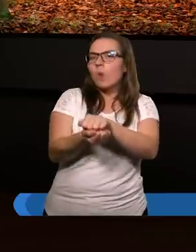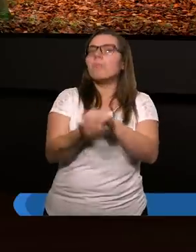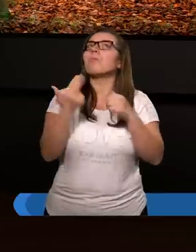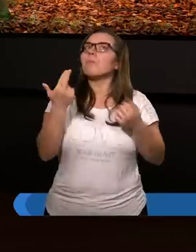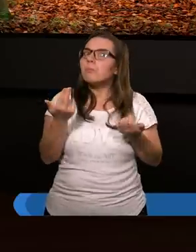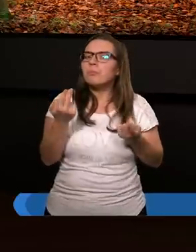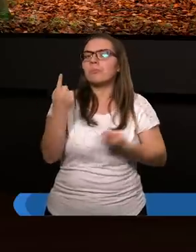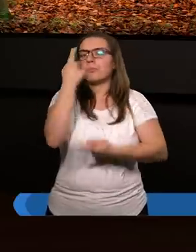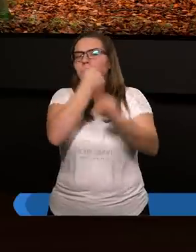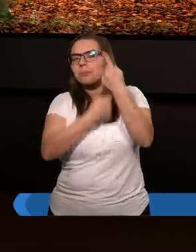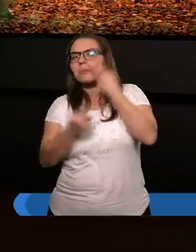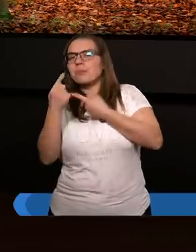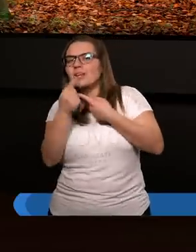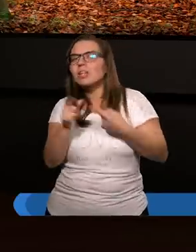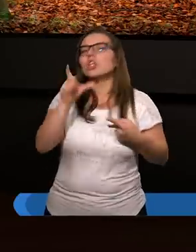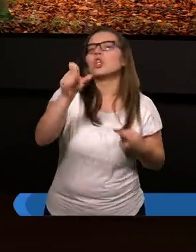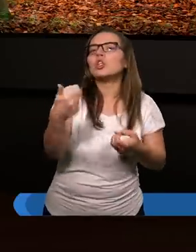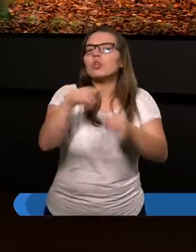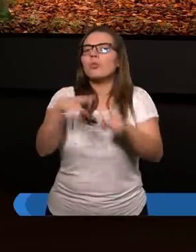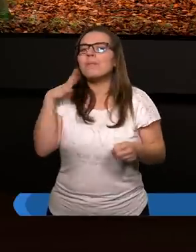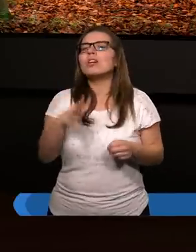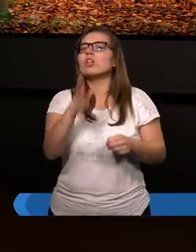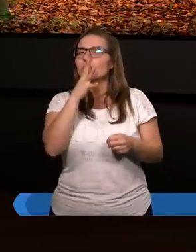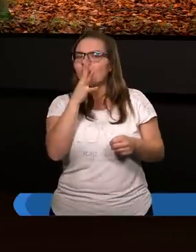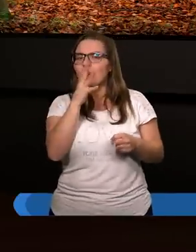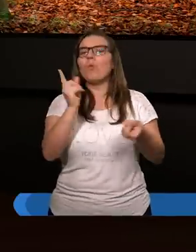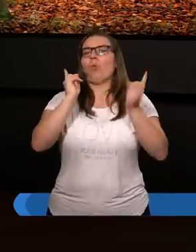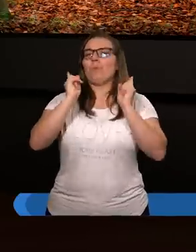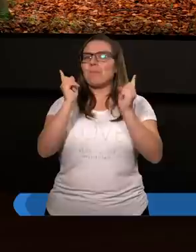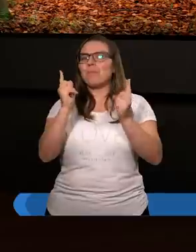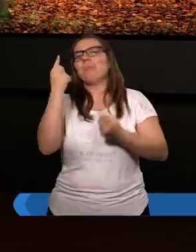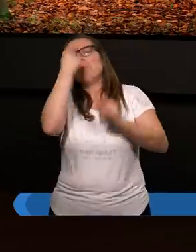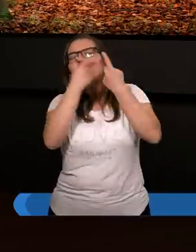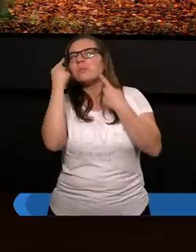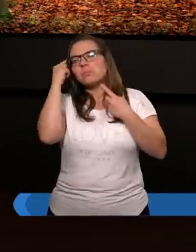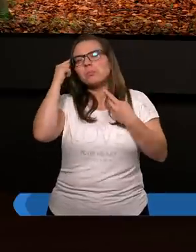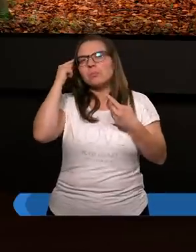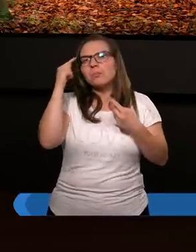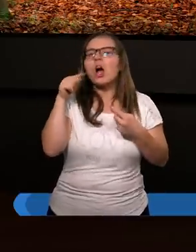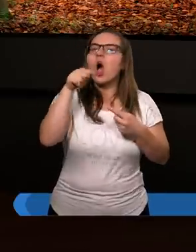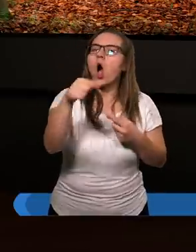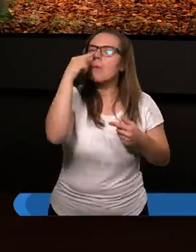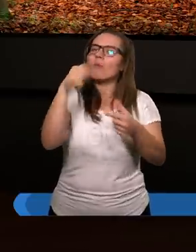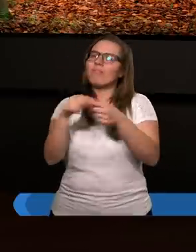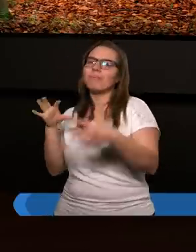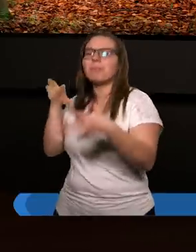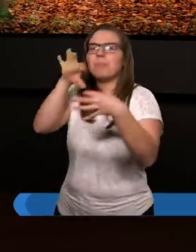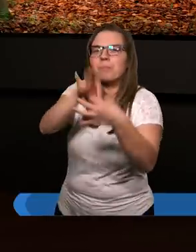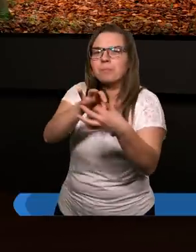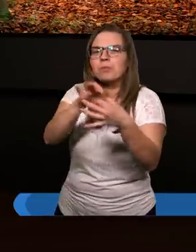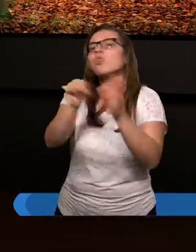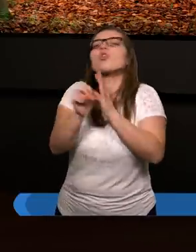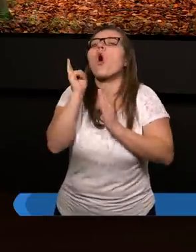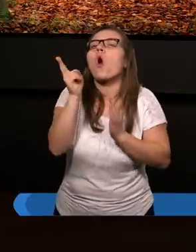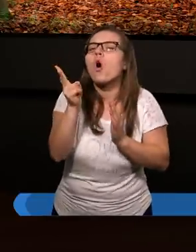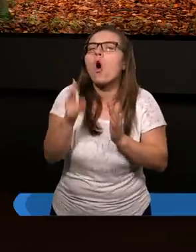ci, którzy byli Żydami, uważali, że oni powinni przyłączyć się, no